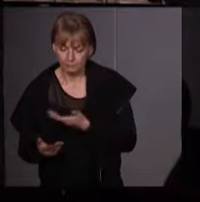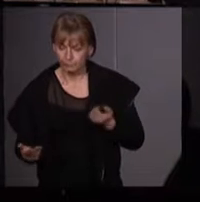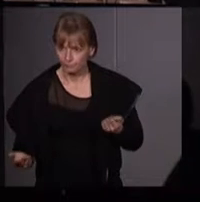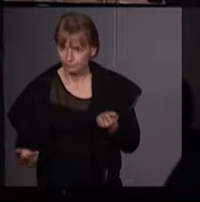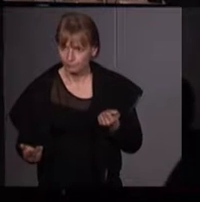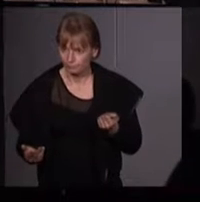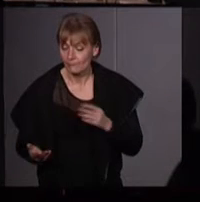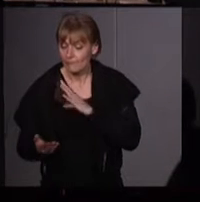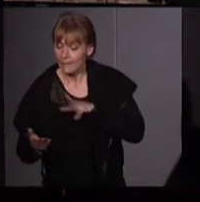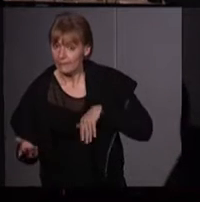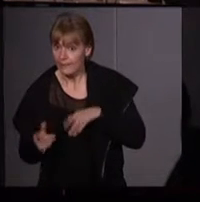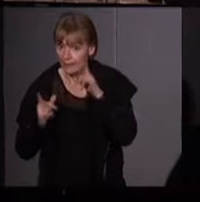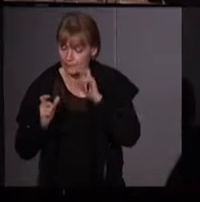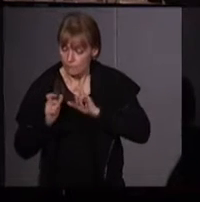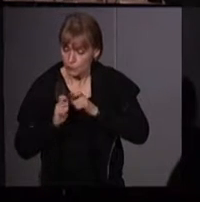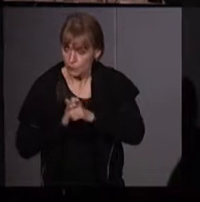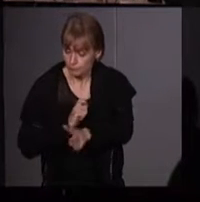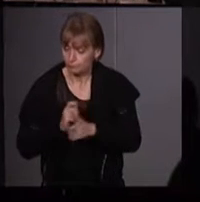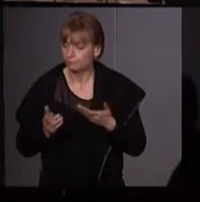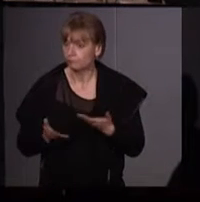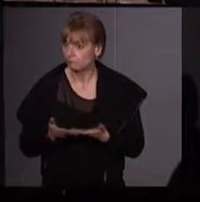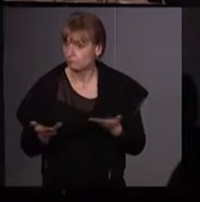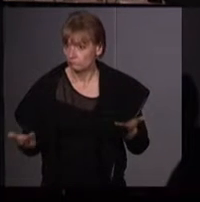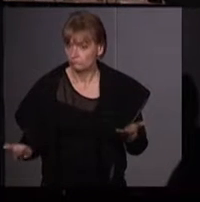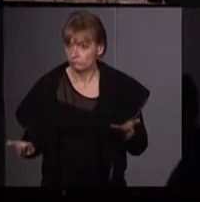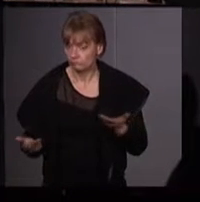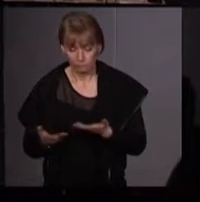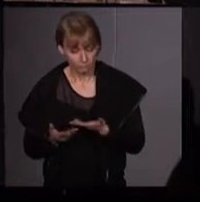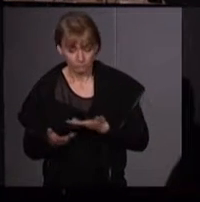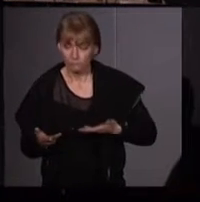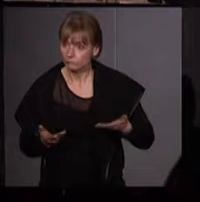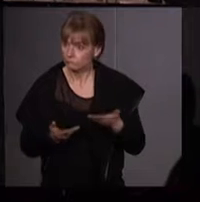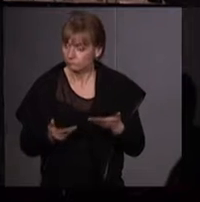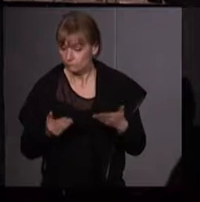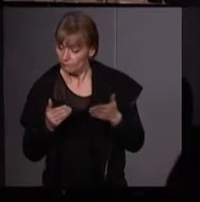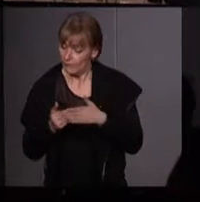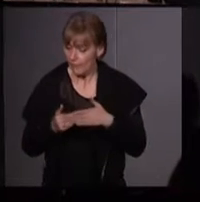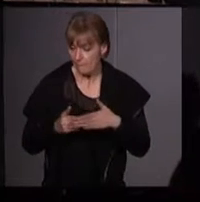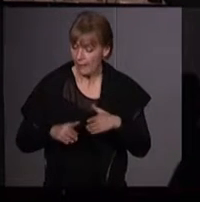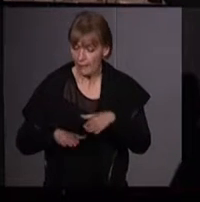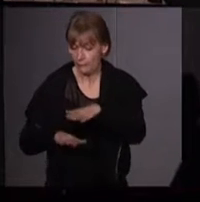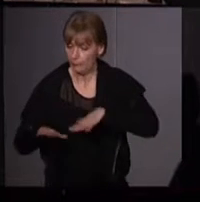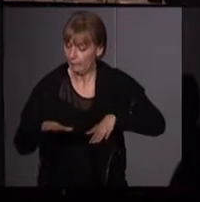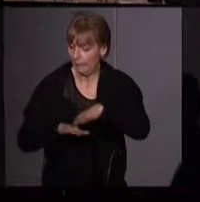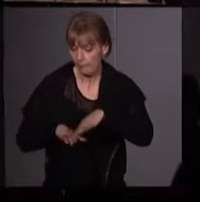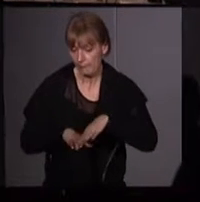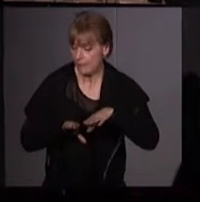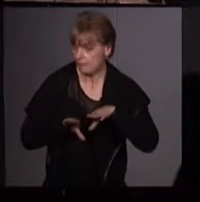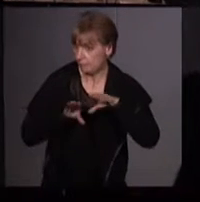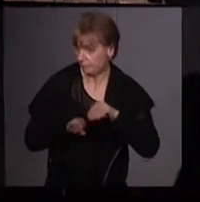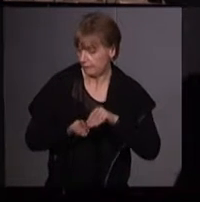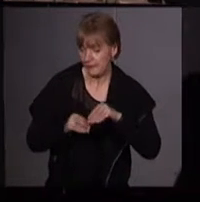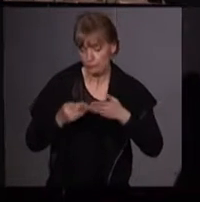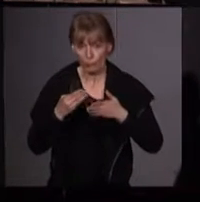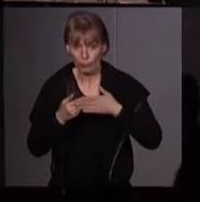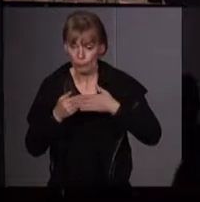avec la dernière photo de cette série, elles se sont finalement installées près de la base et elles ont dormi près des grilles de